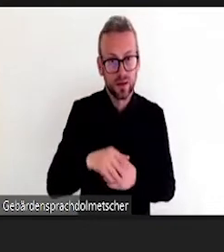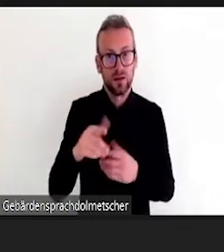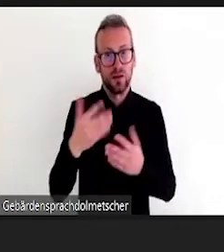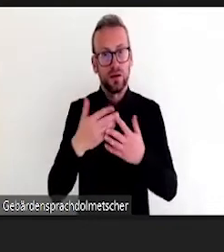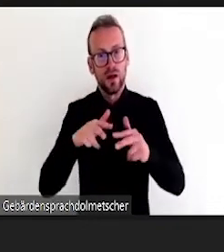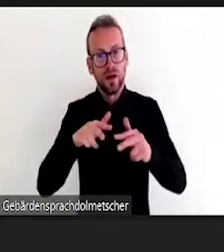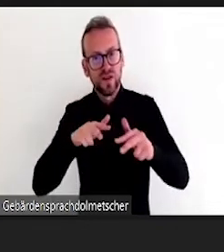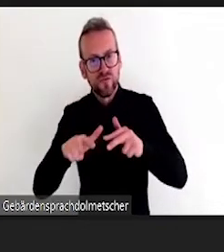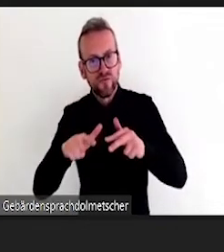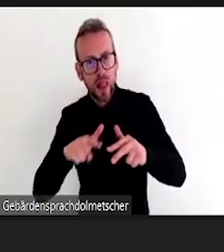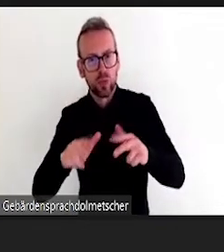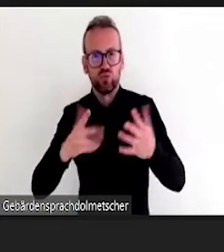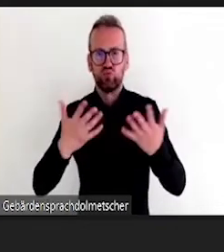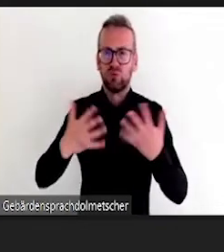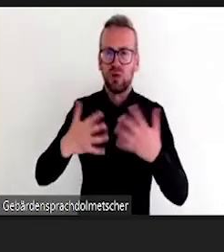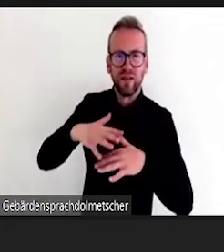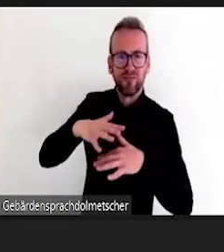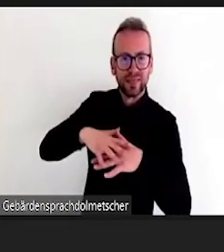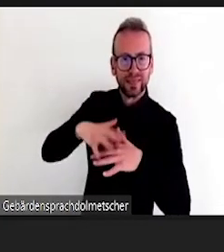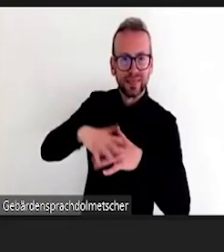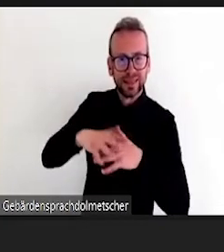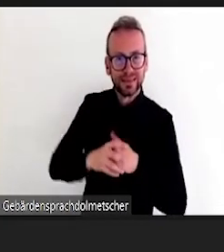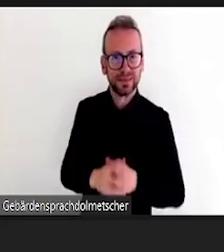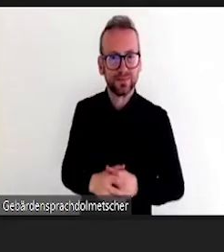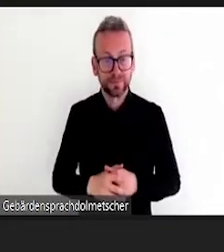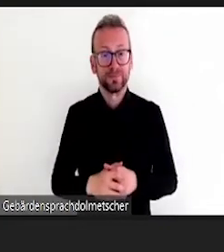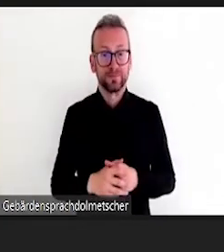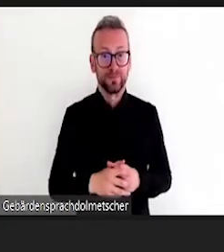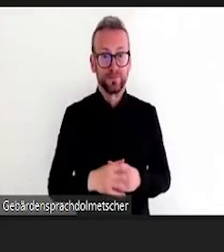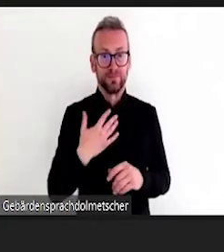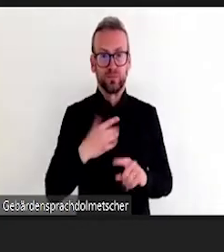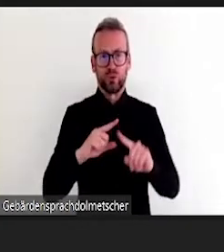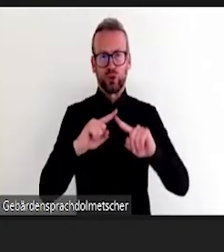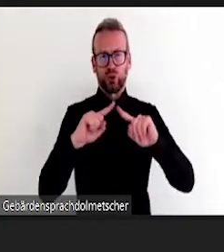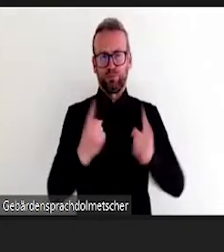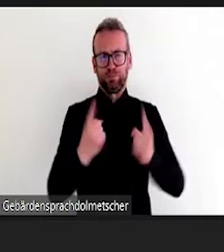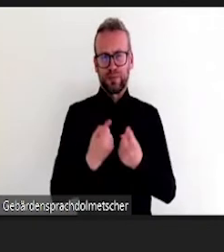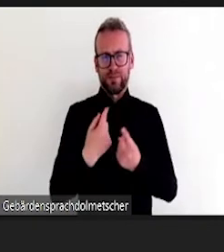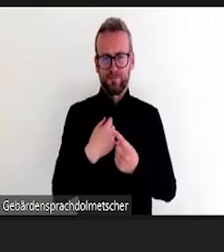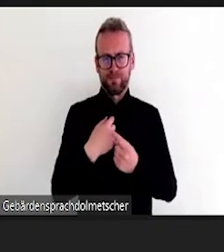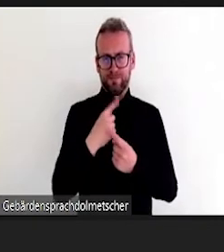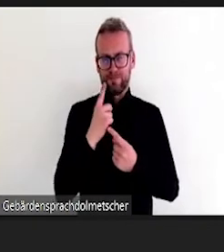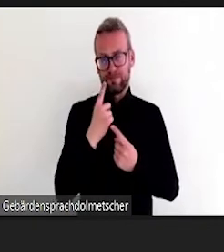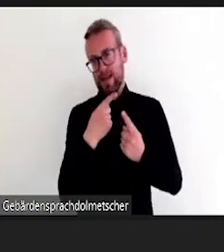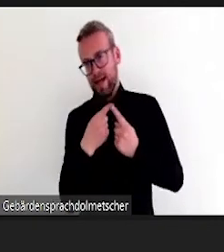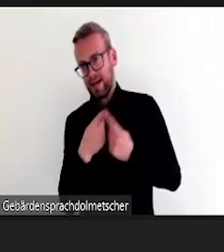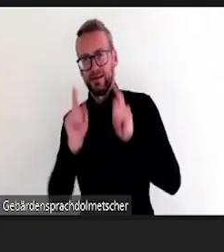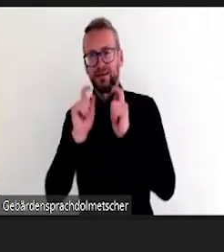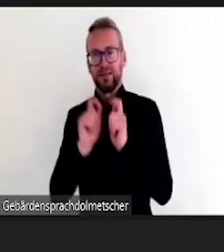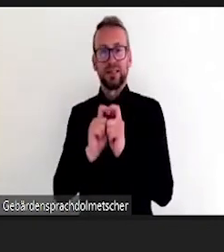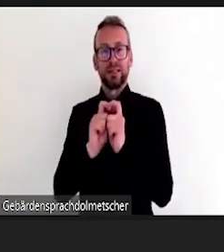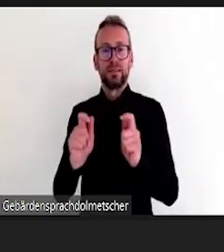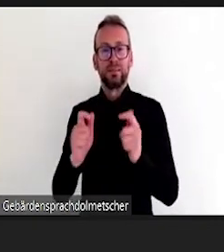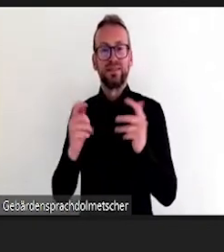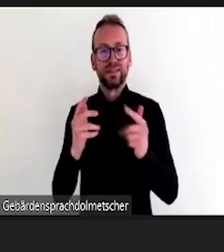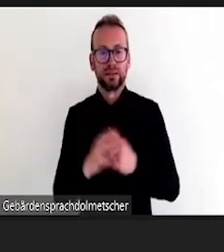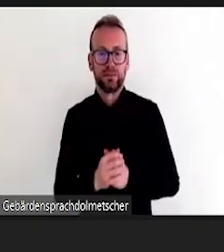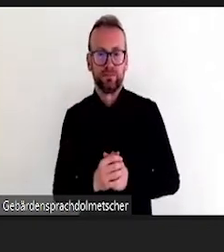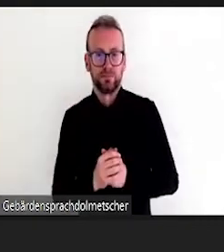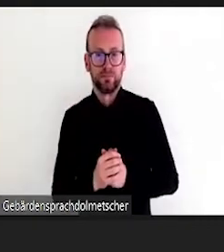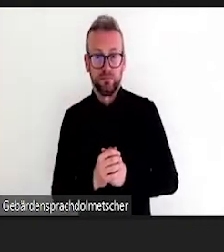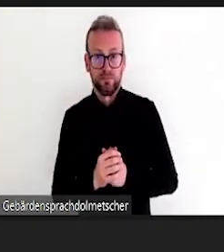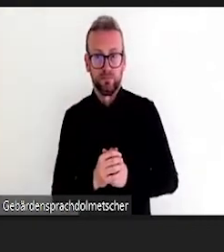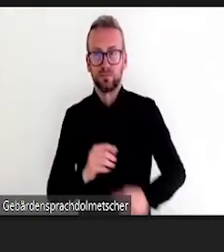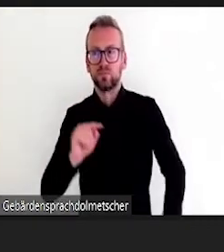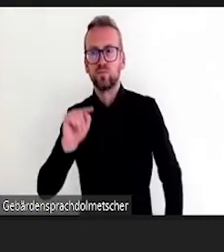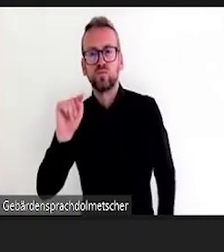Jetzt wollte ich mich so ein bisschen an dieser Metapher des Snacks entlanghangeln und dachte, anstatt ganz, ganz langer Theorie nehme